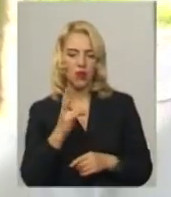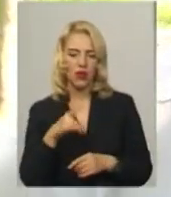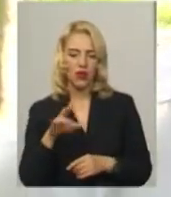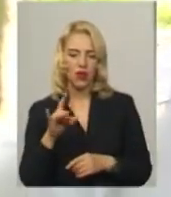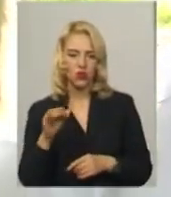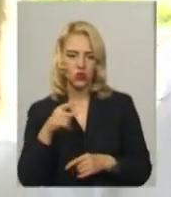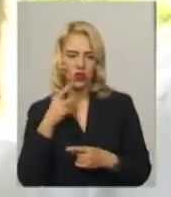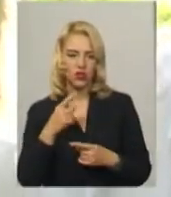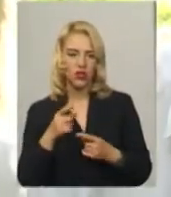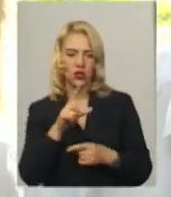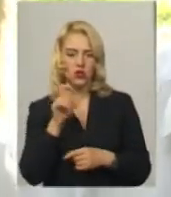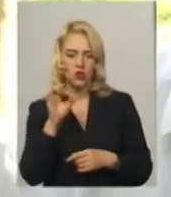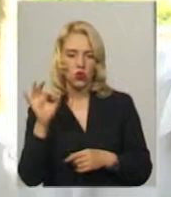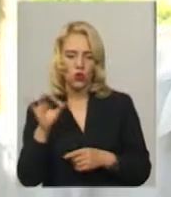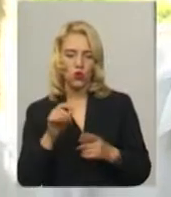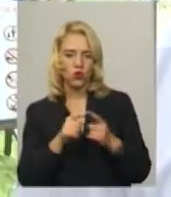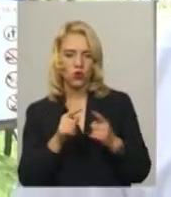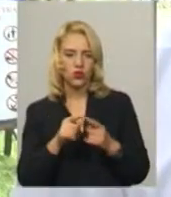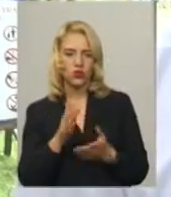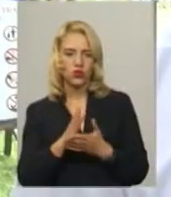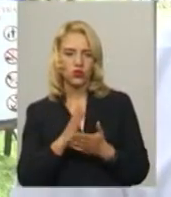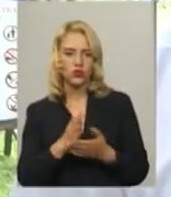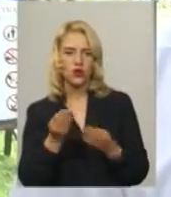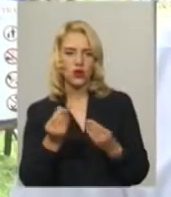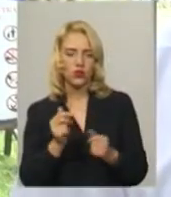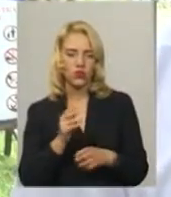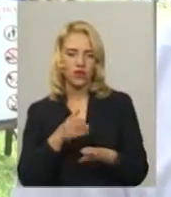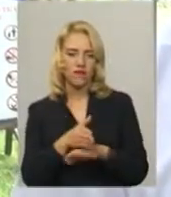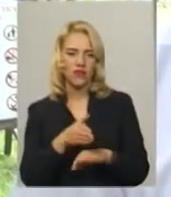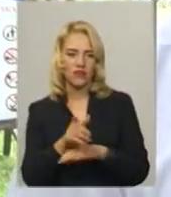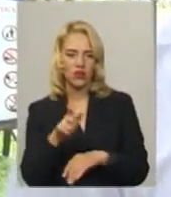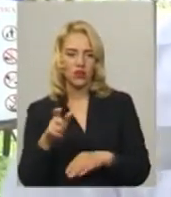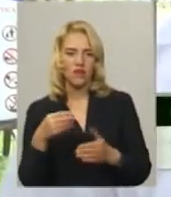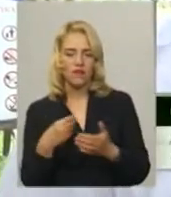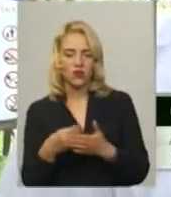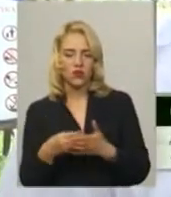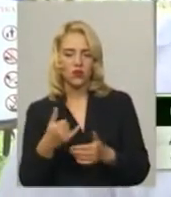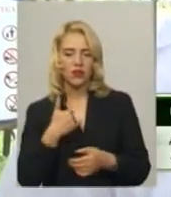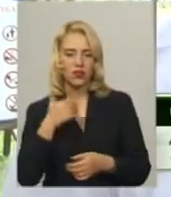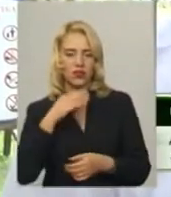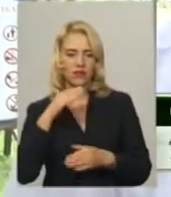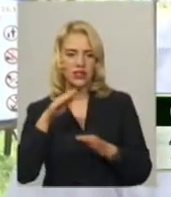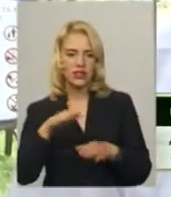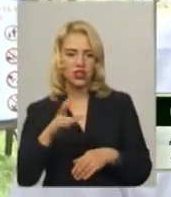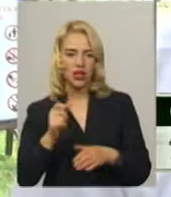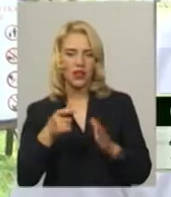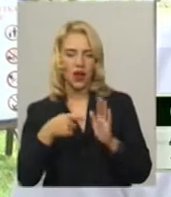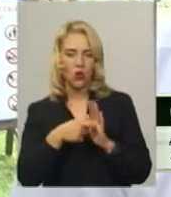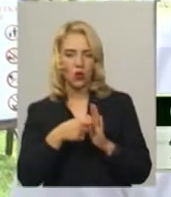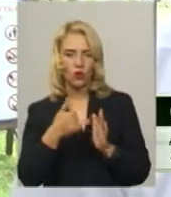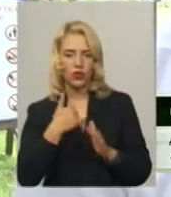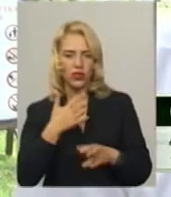каже, зоокуточок існує на кошти відвідувачів. Фінансування у нас вистачає, на корм нам теж